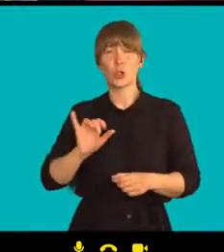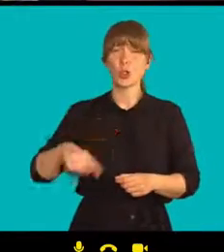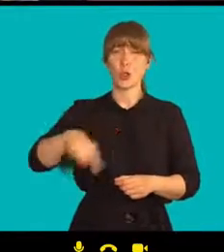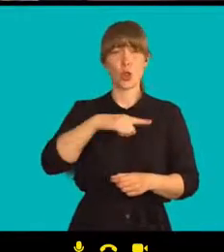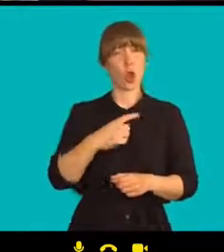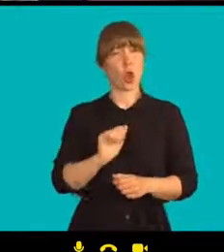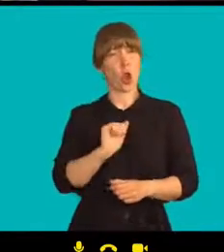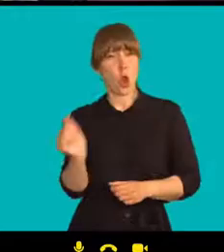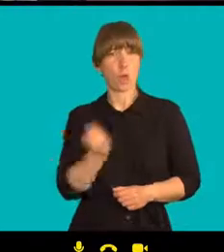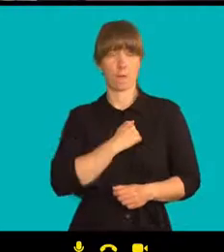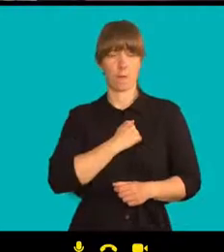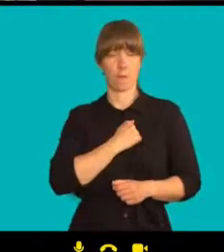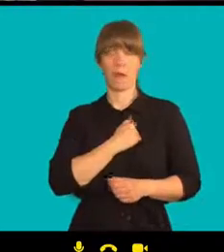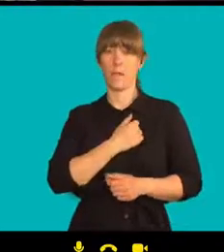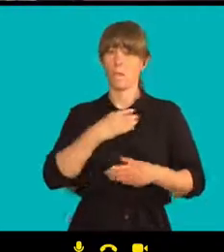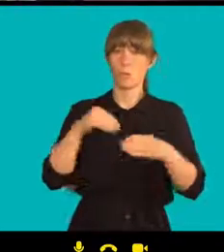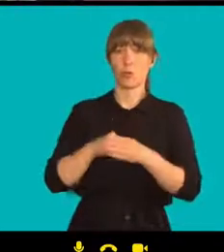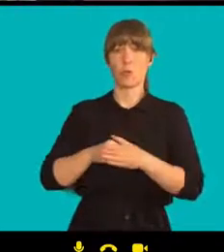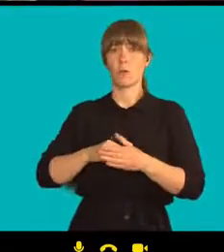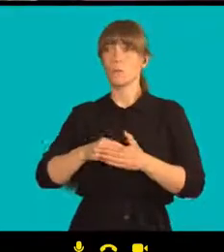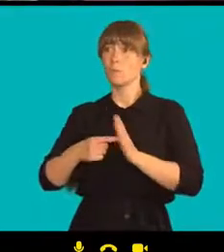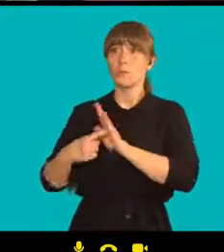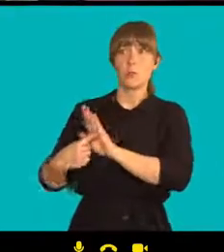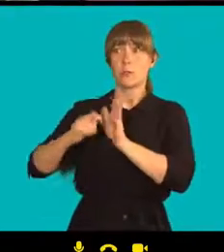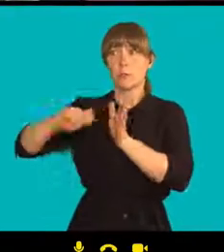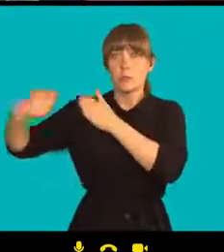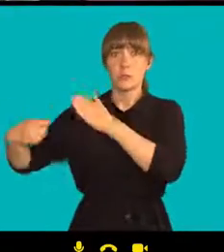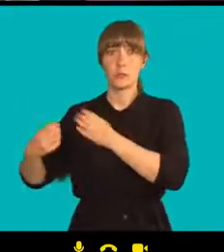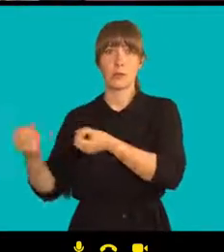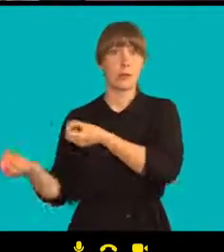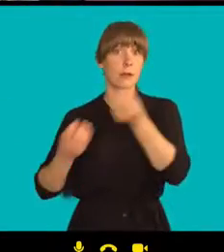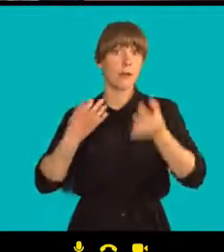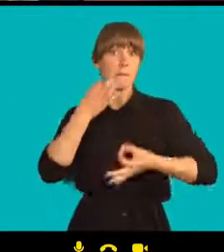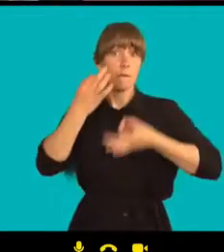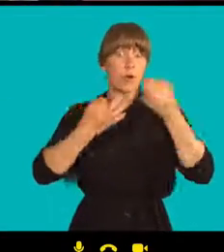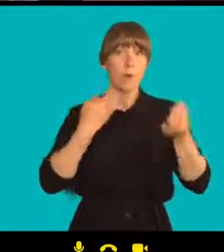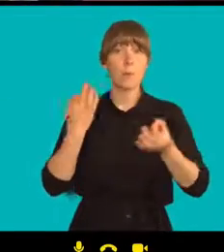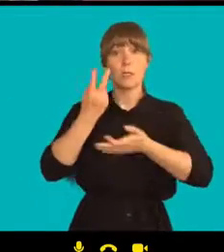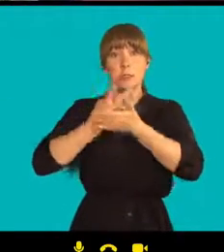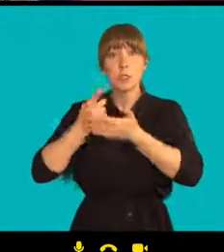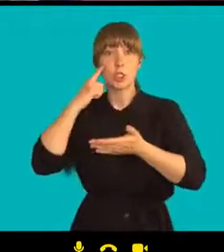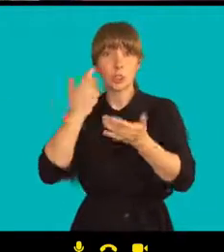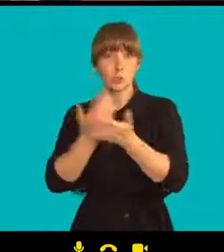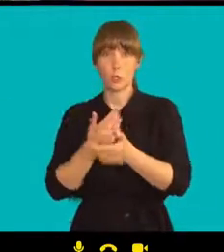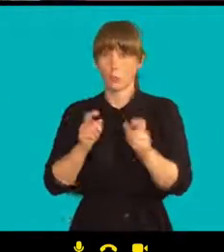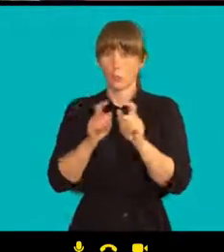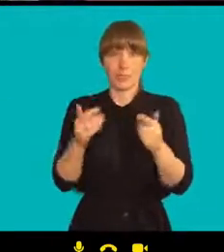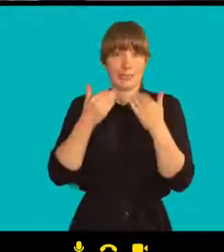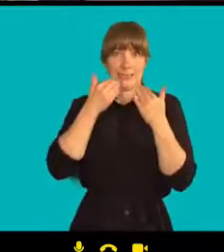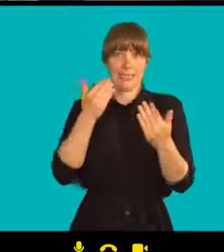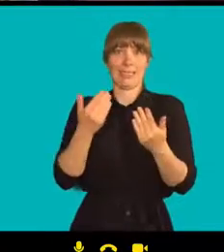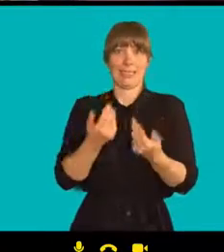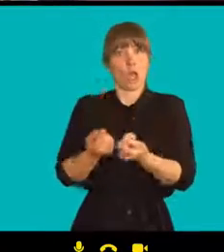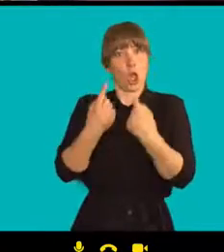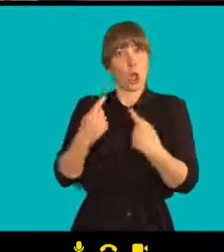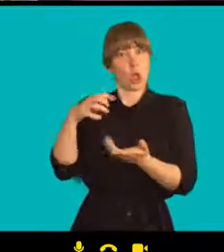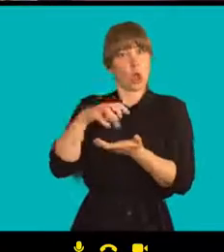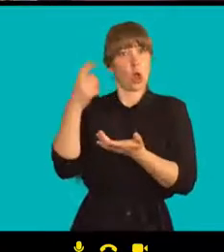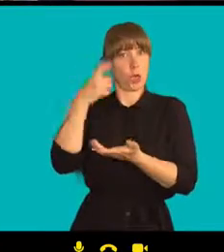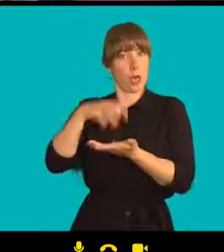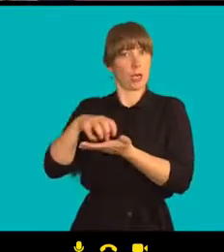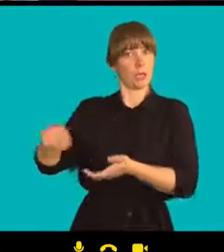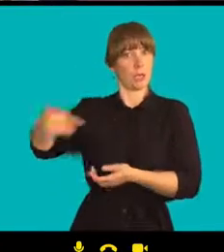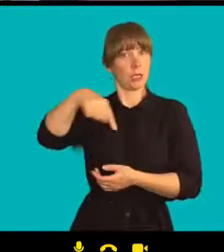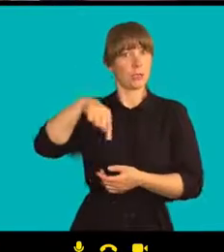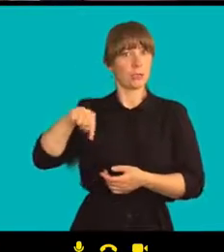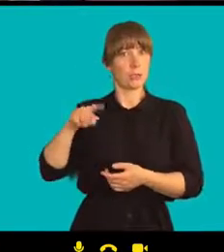vlastně přenášet ty informace z terénu, protože vlastně dnes třeba my čerpáme doznačené míry z té práce lidí, kteří